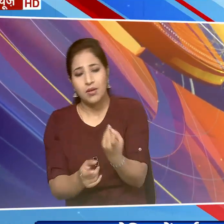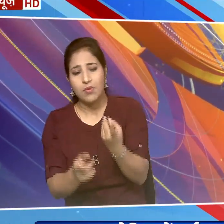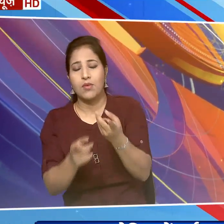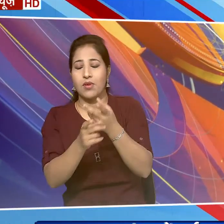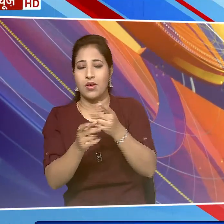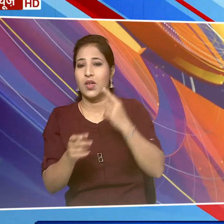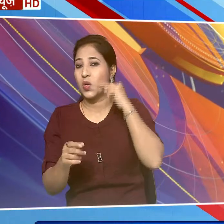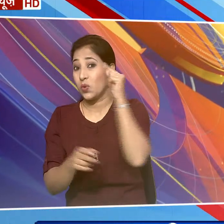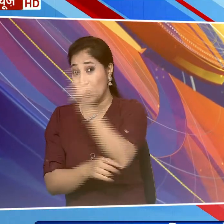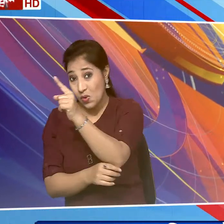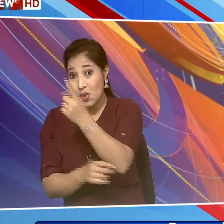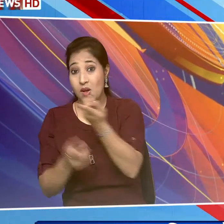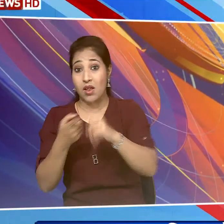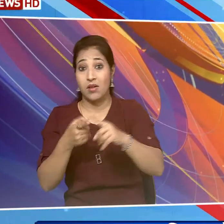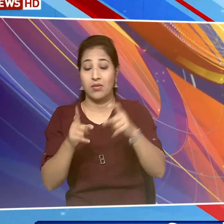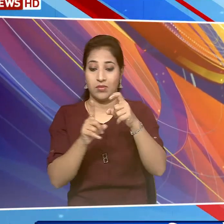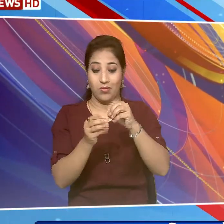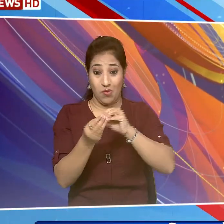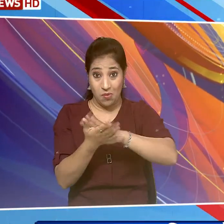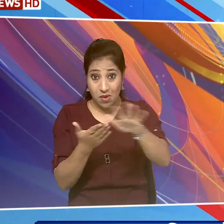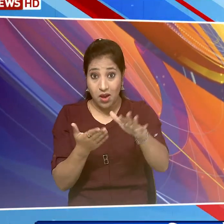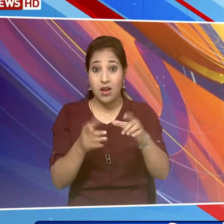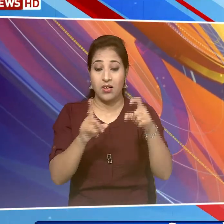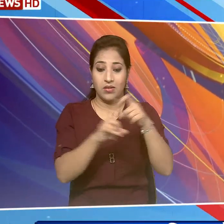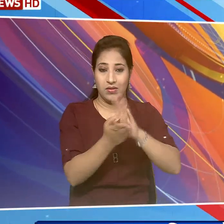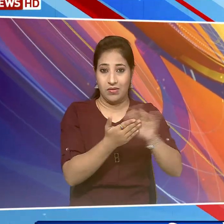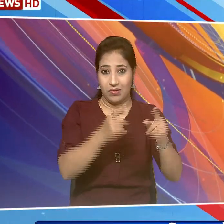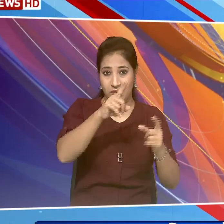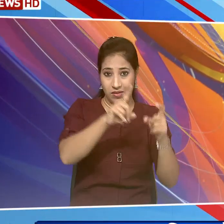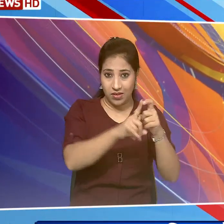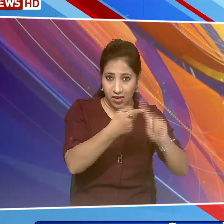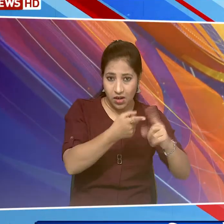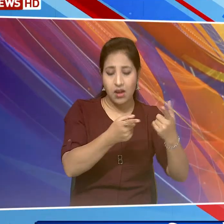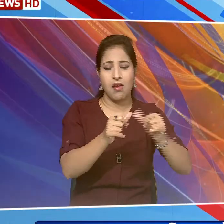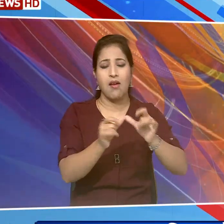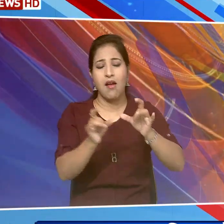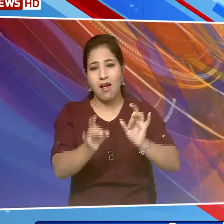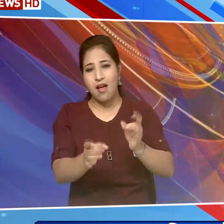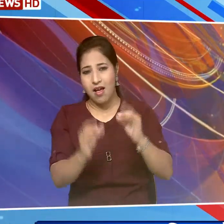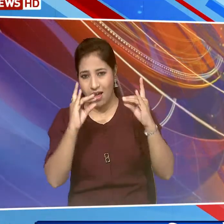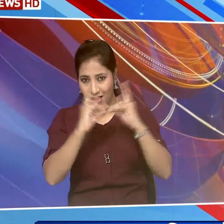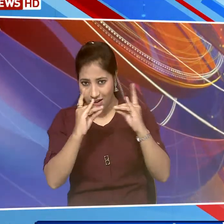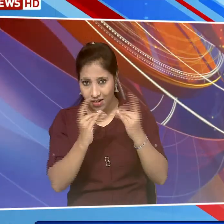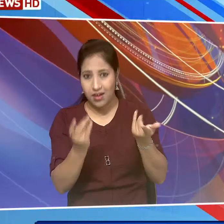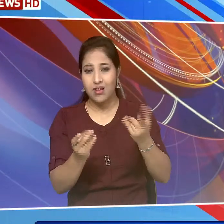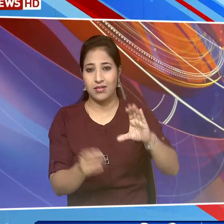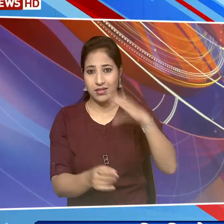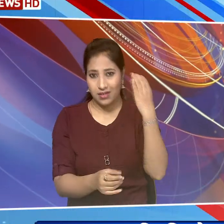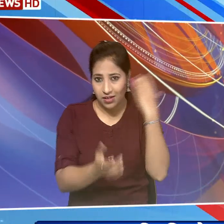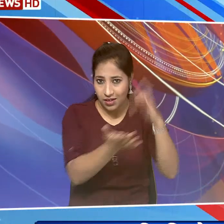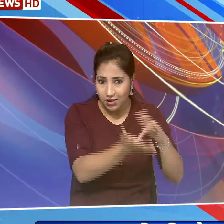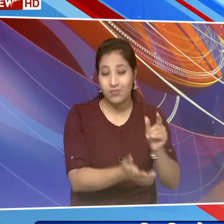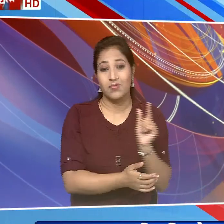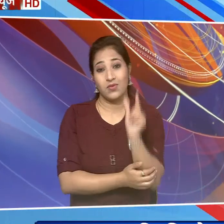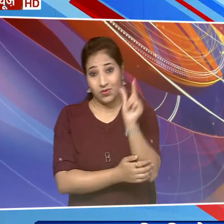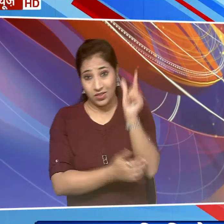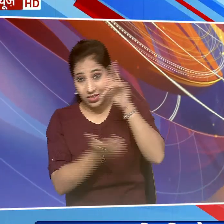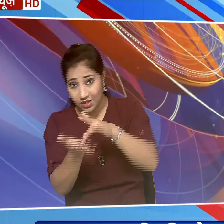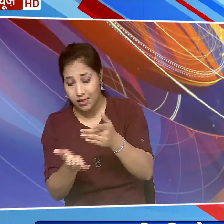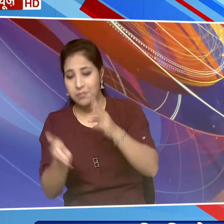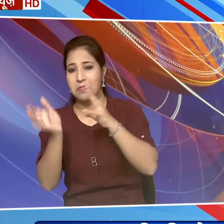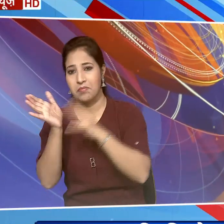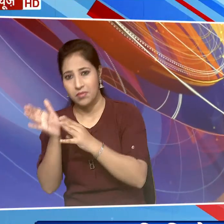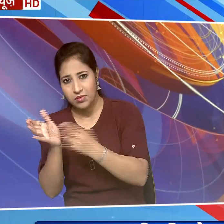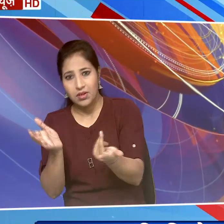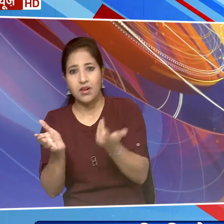ठाडे, भोपाल, लुधियाना, आगरा, चंडीगड, उजैन, मतुरा,